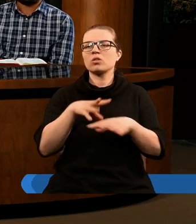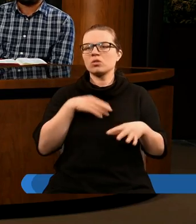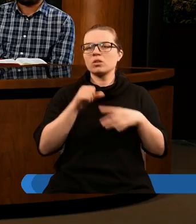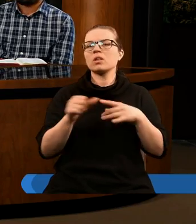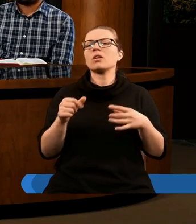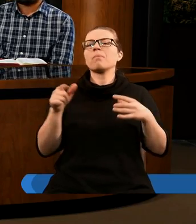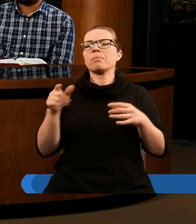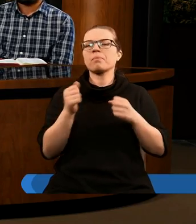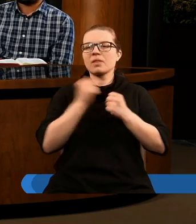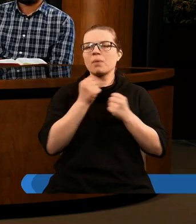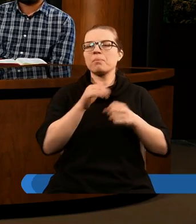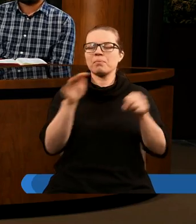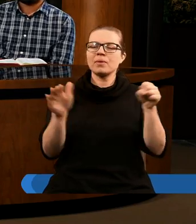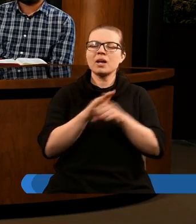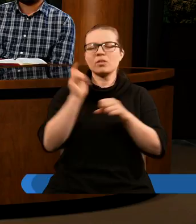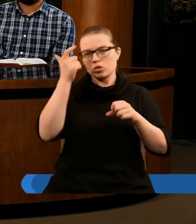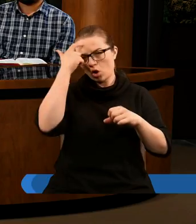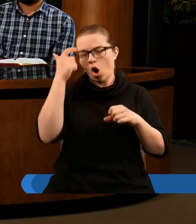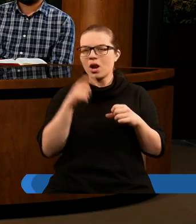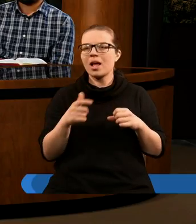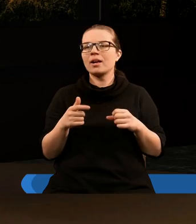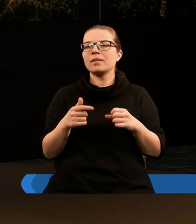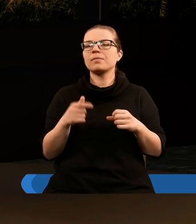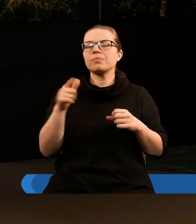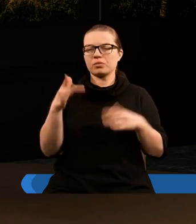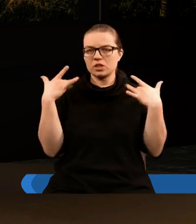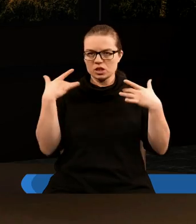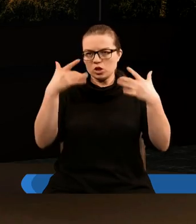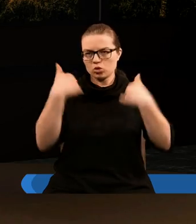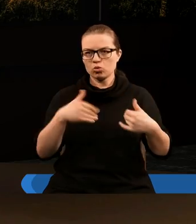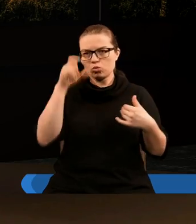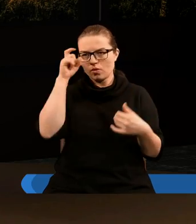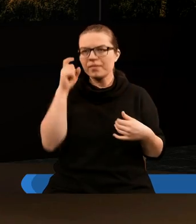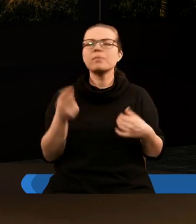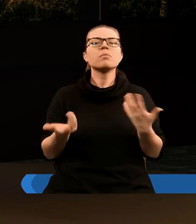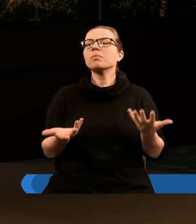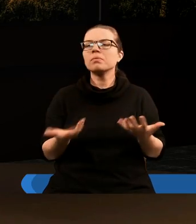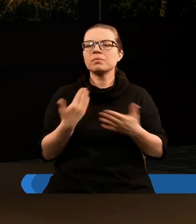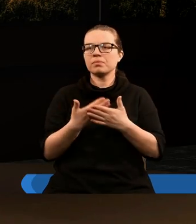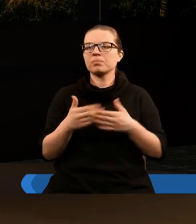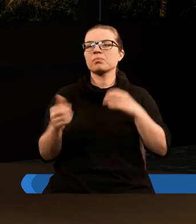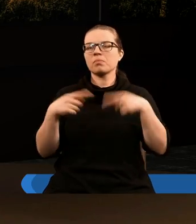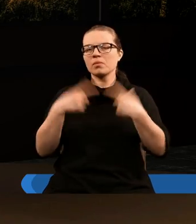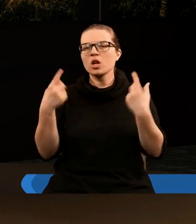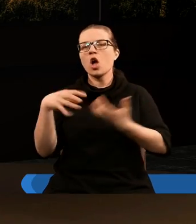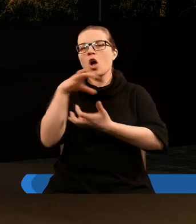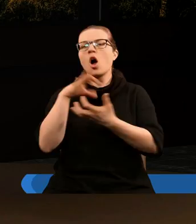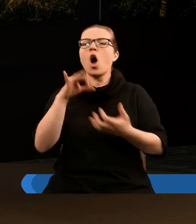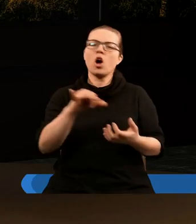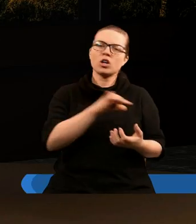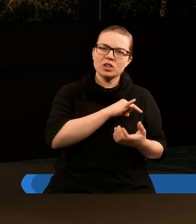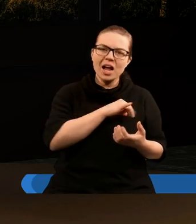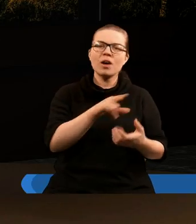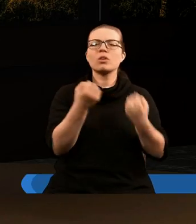Święty jest osobą bóstwa, która pełni szczególną rolę w życiu człowieka, ponieważ przekonuje świat o